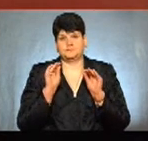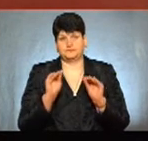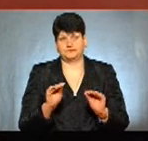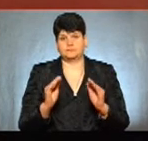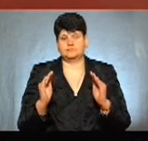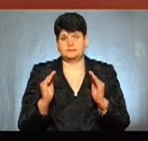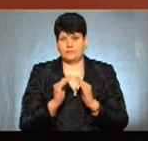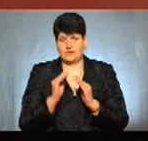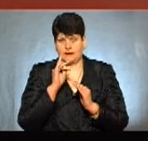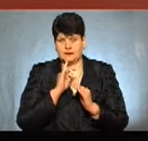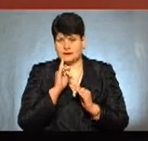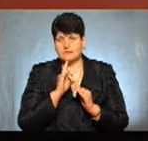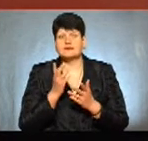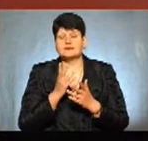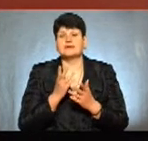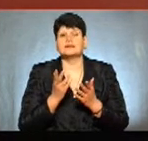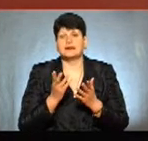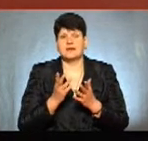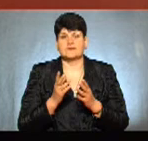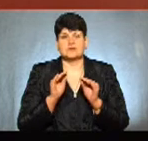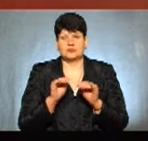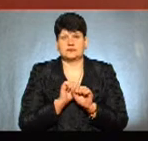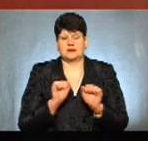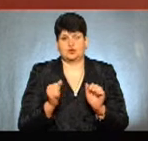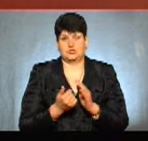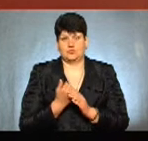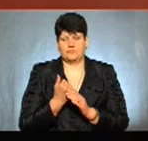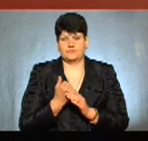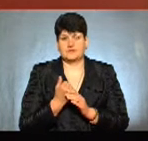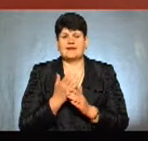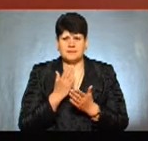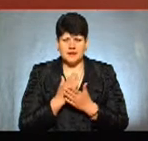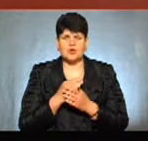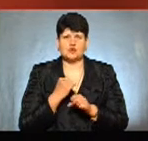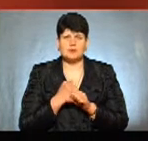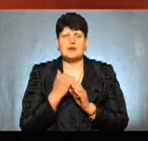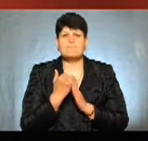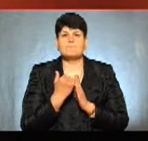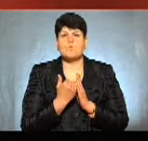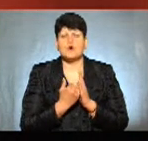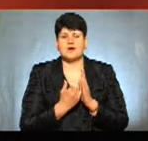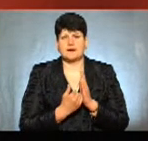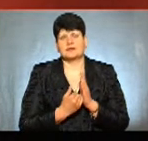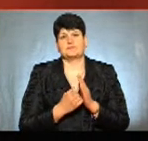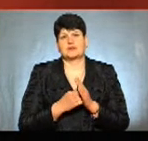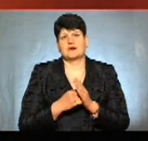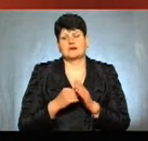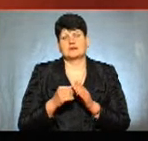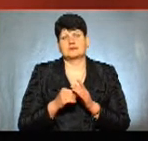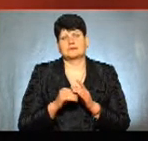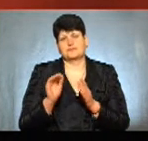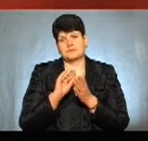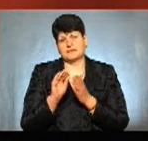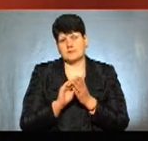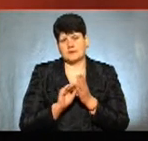ні продовжені бути їхні сервітути, ні встановлені нові? Там є розроблений порядок, це текстова і графічна частина, кожен може